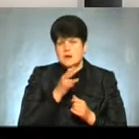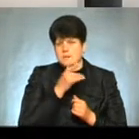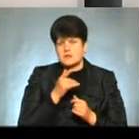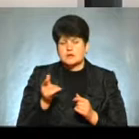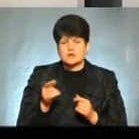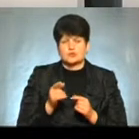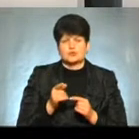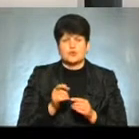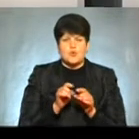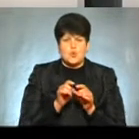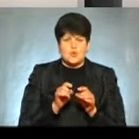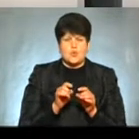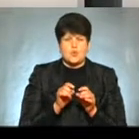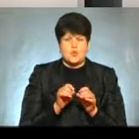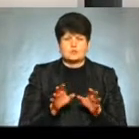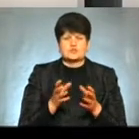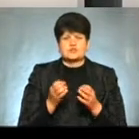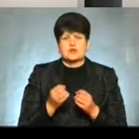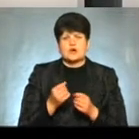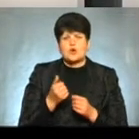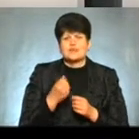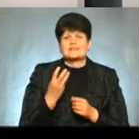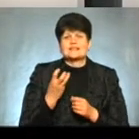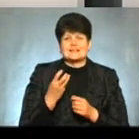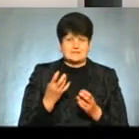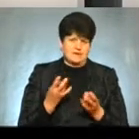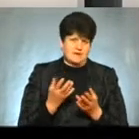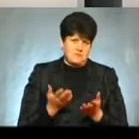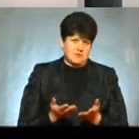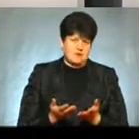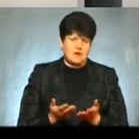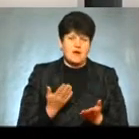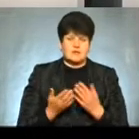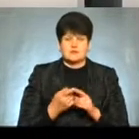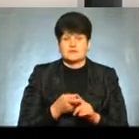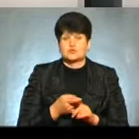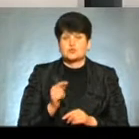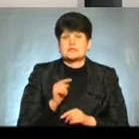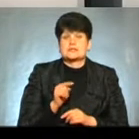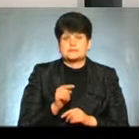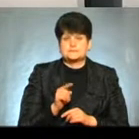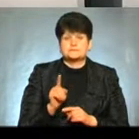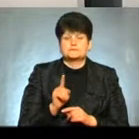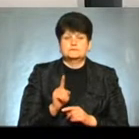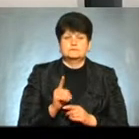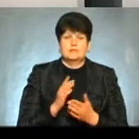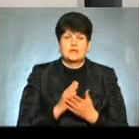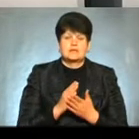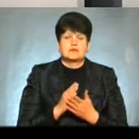напіврозпаду То це років ще на 300 Але в зв'язку з тим, що йде